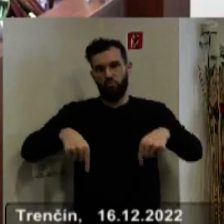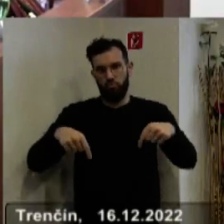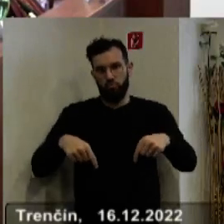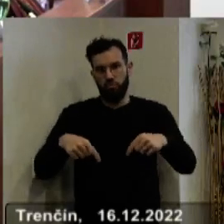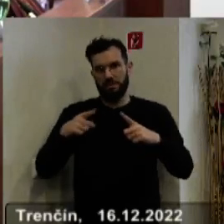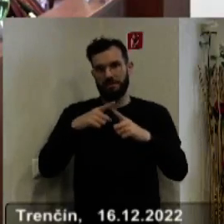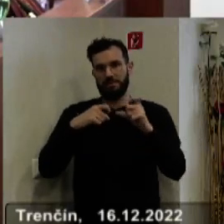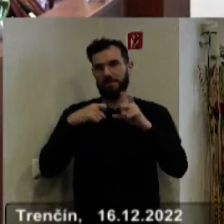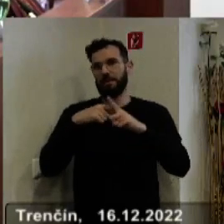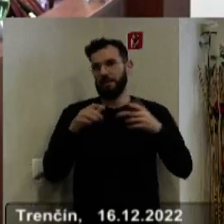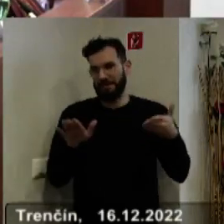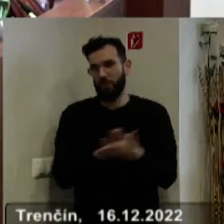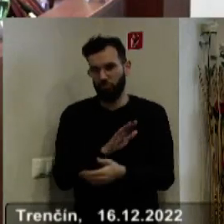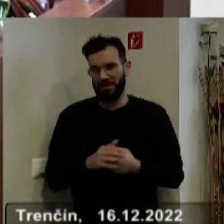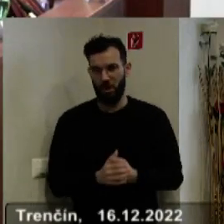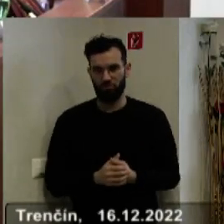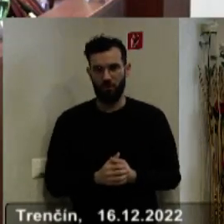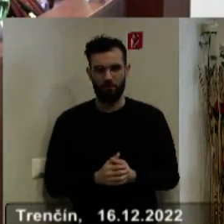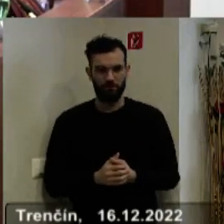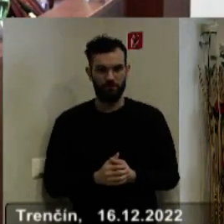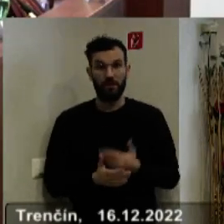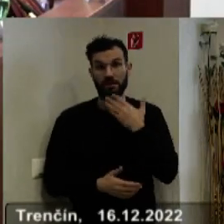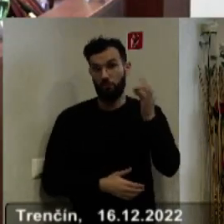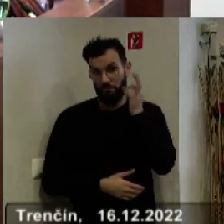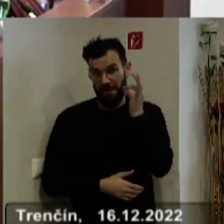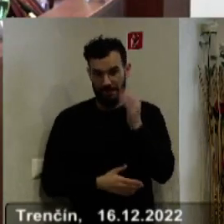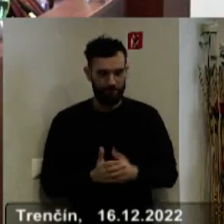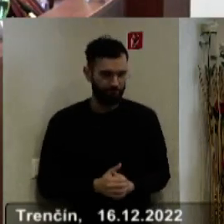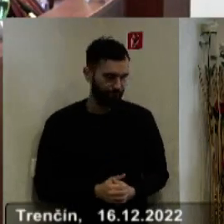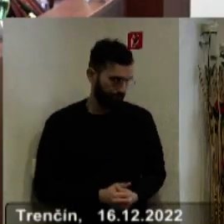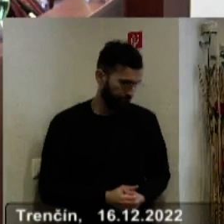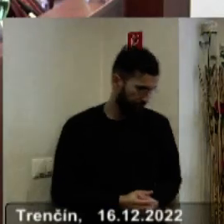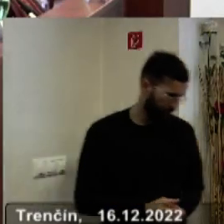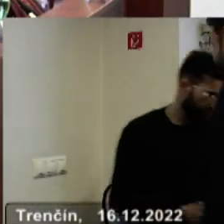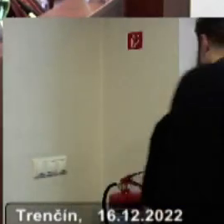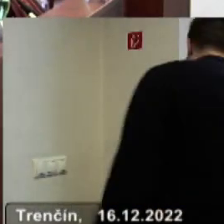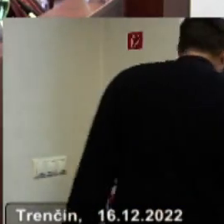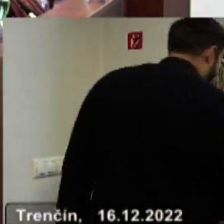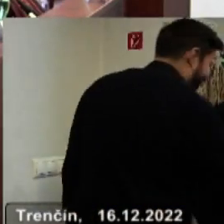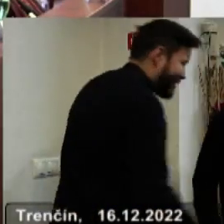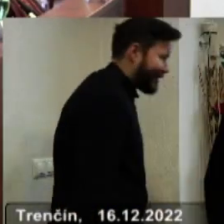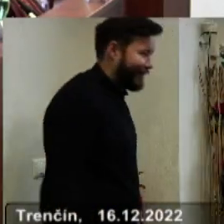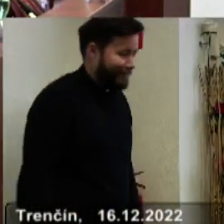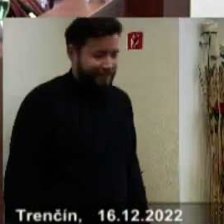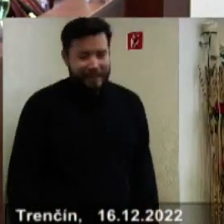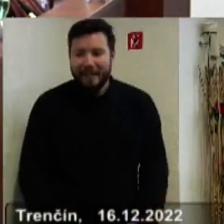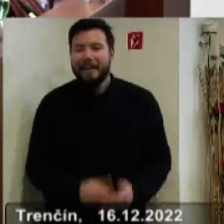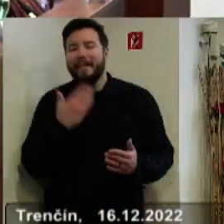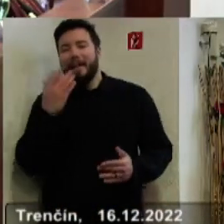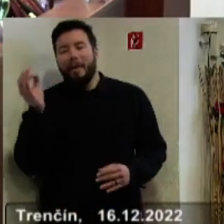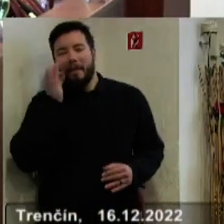zastupiteľstva Trenčanského samozprávneho kraja. Ďakujem za pozornosť. Ďakujem pekne, pán popredseda, za